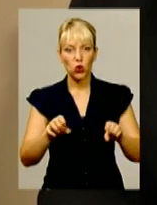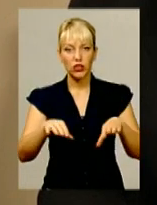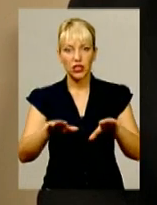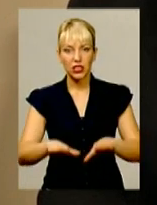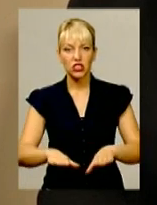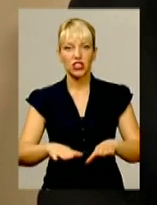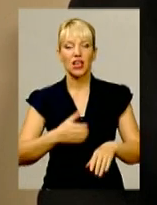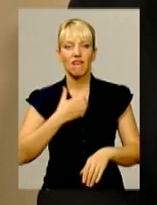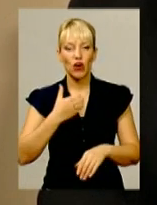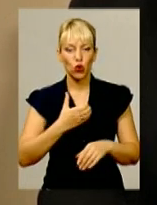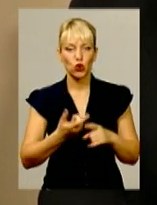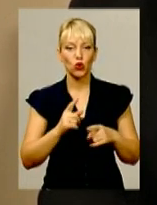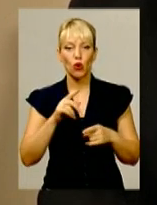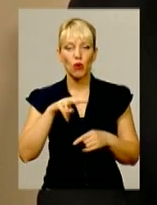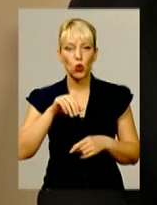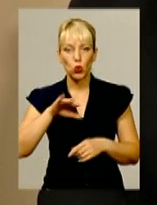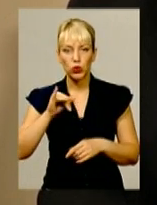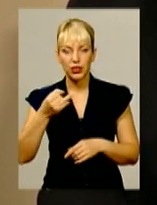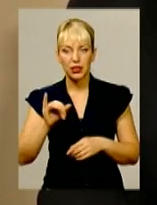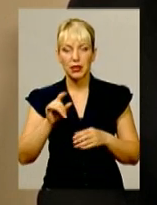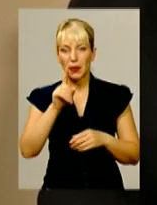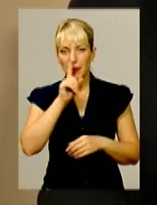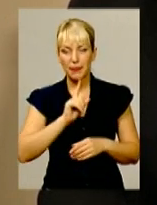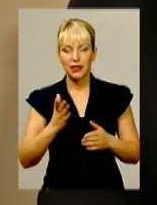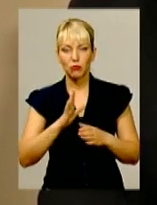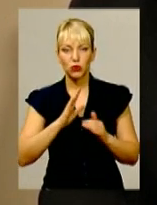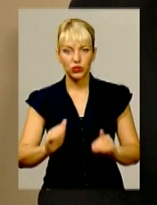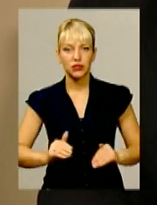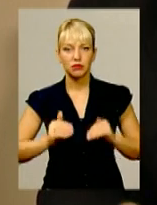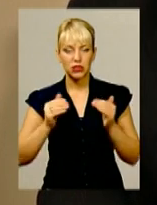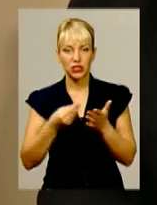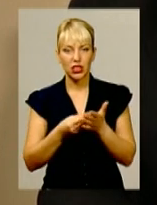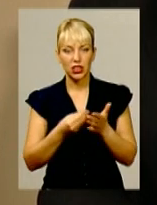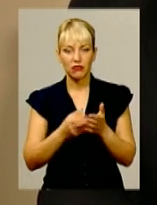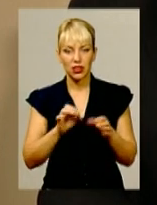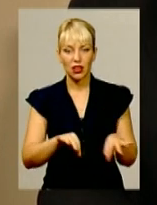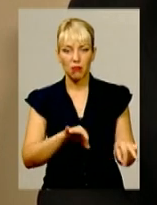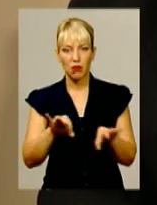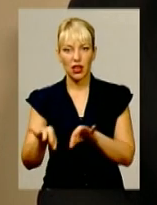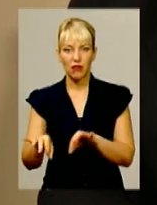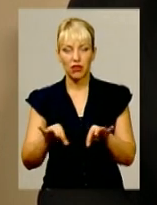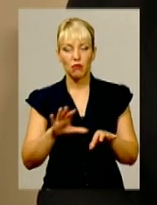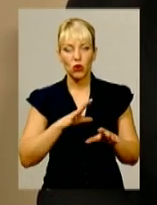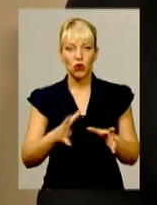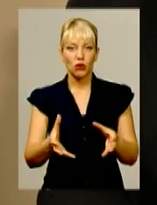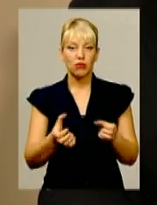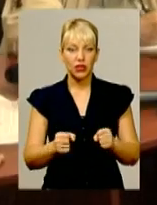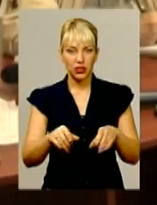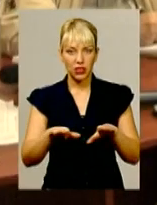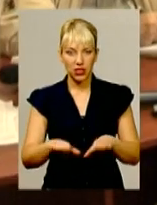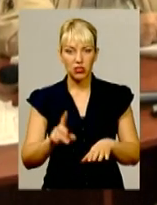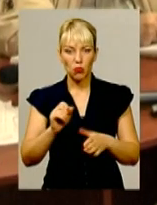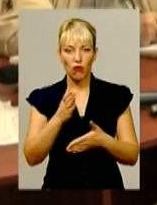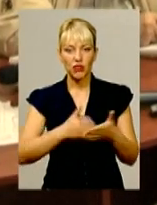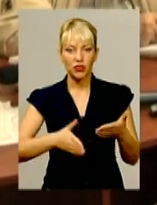виконкому від лютого місяця, яким було збільшено тарифи на перевезення, було прийнято рішення про відміну тарифів.